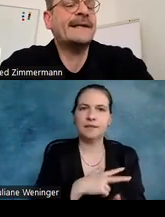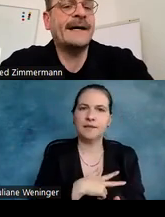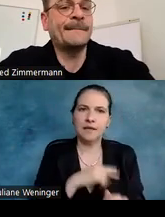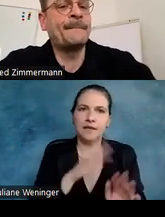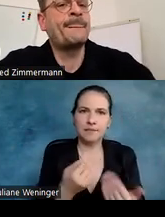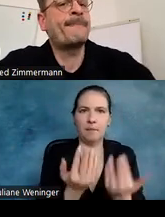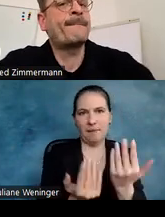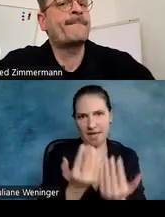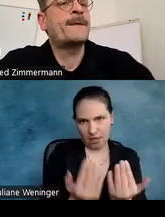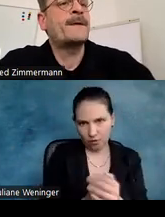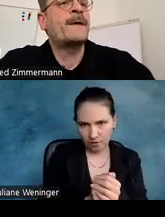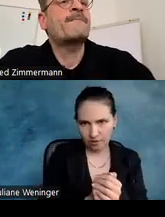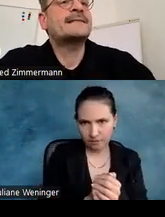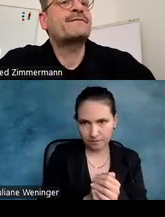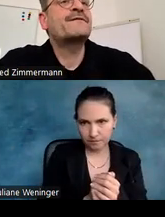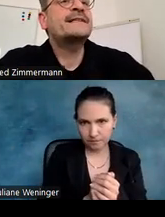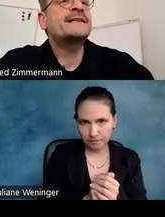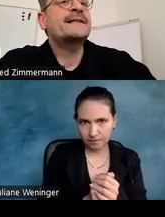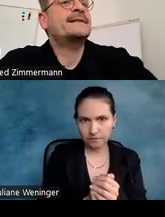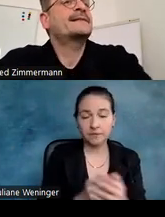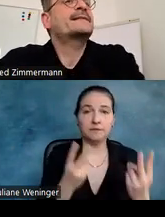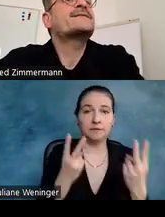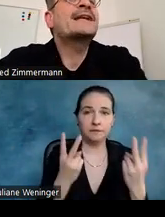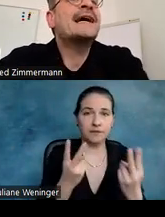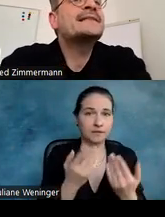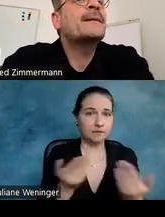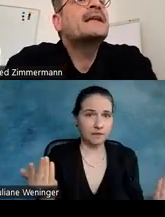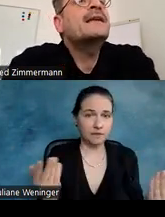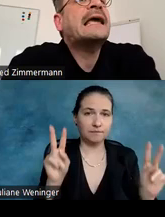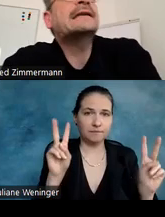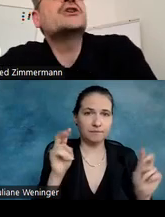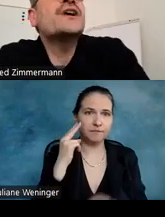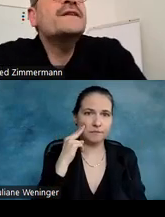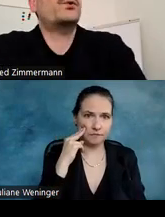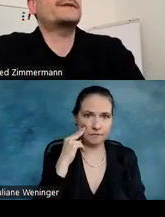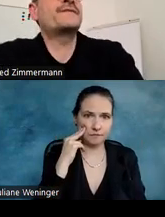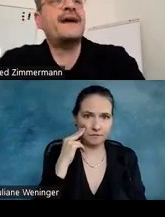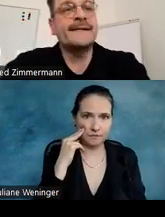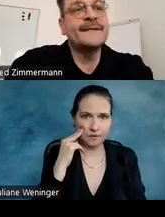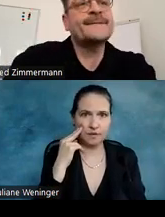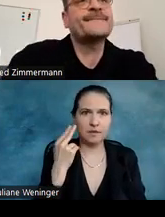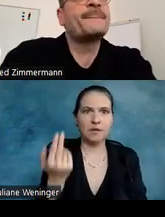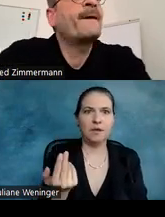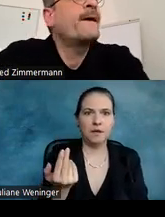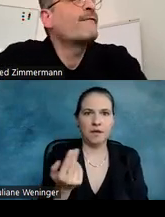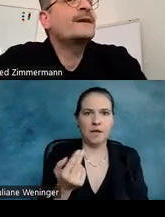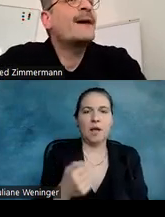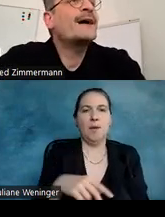berechnen kann. Was dafür wichtig ist, ist das sogenannte Mittellängen-Schriftgrößenverhältnis.